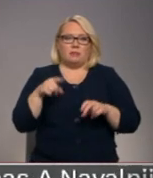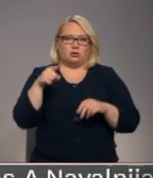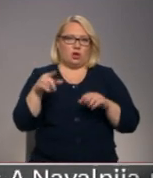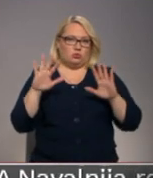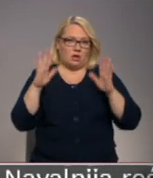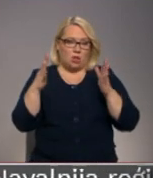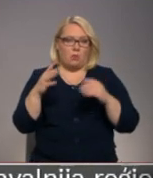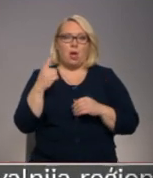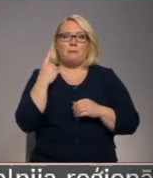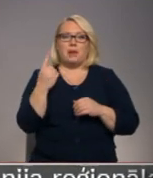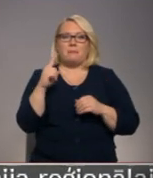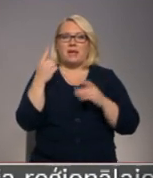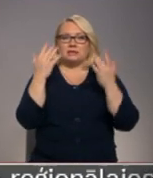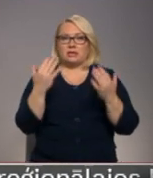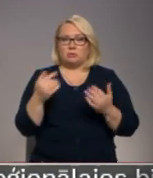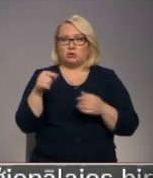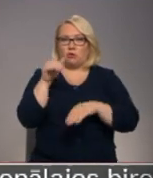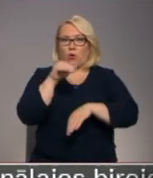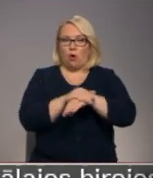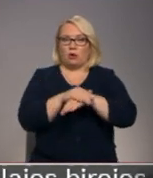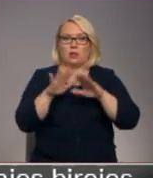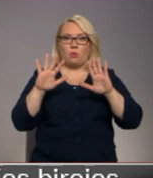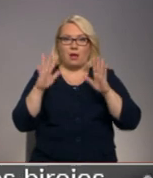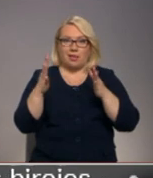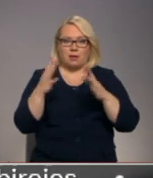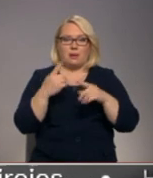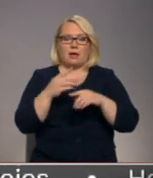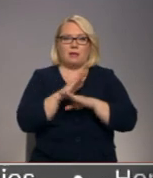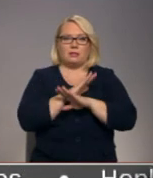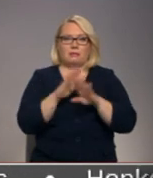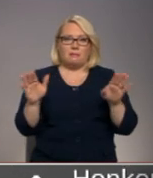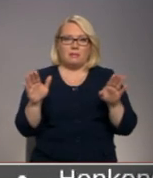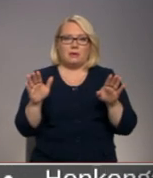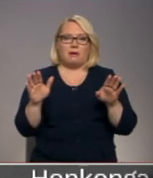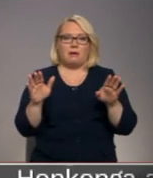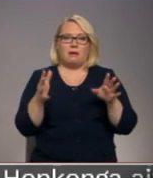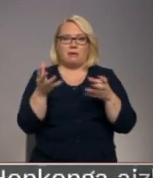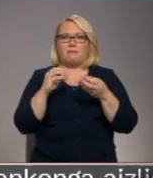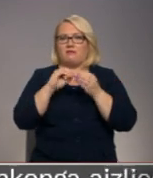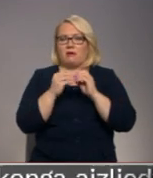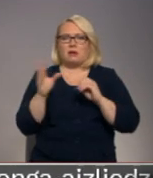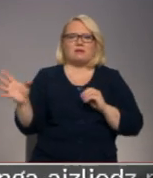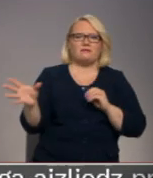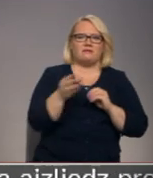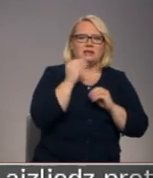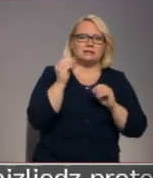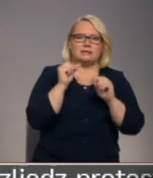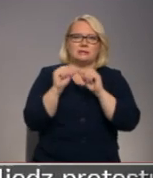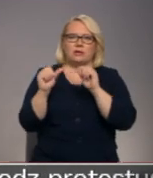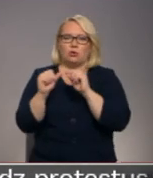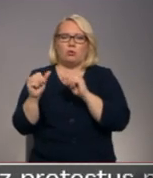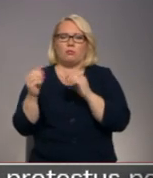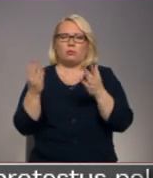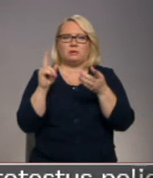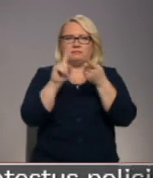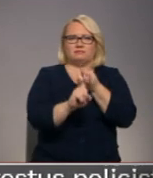Pirmie secinājumi par šo konkrēto gadījumu ir tas, ka netika ņempes vērā visas neāntas, kas saistās